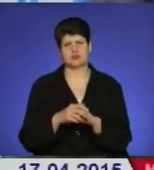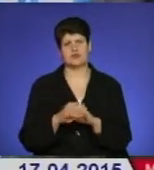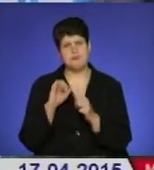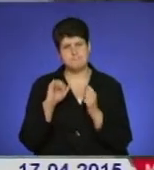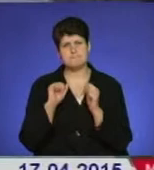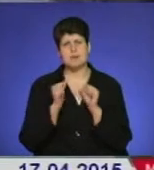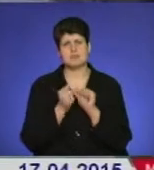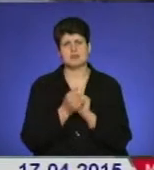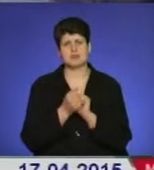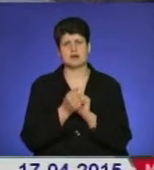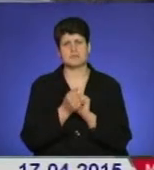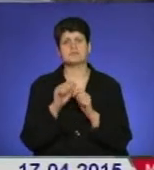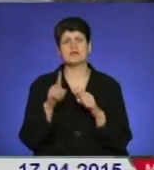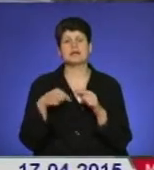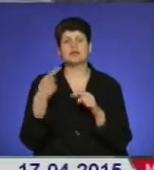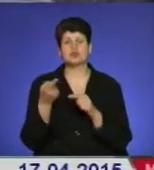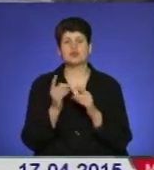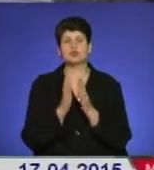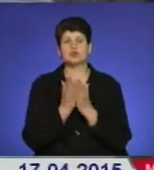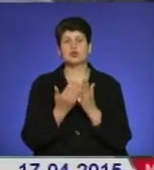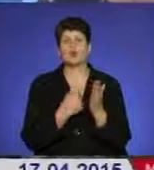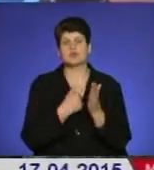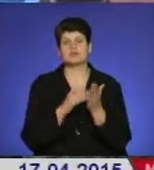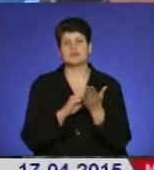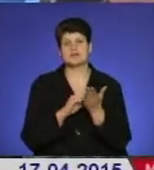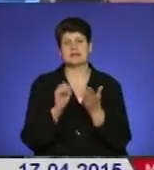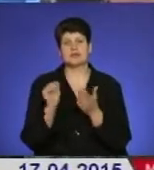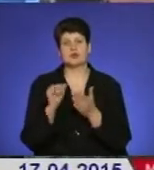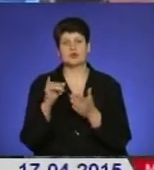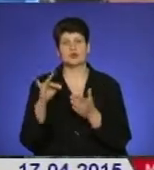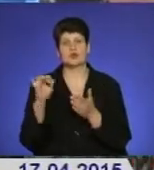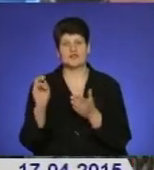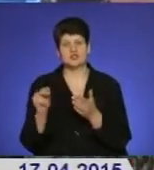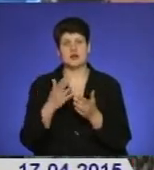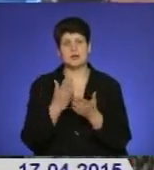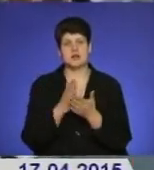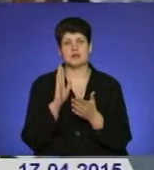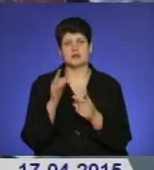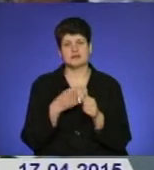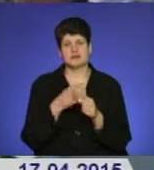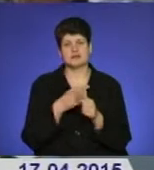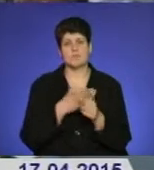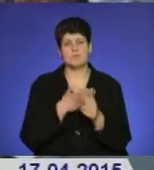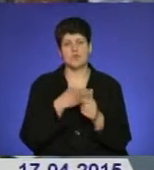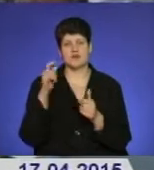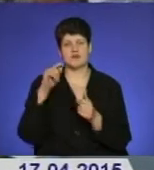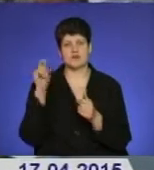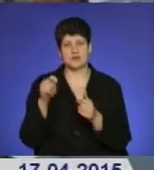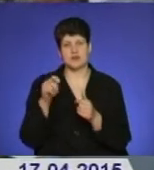то пам'ятали. Наступною книжкою, яку планував написати Андрій Юркевич, мала бути «Моя війна». Але Бог забирає кращих. Вона